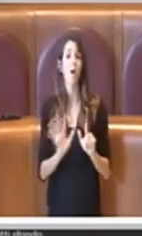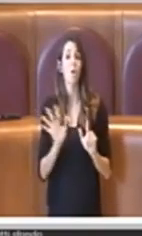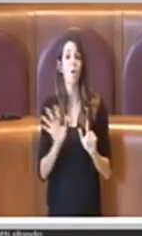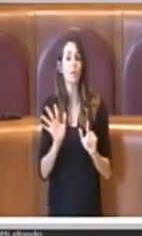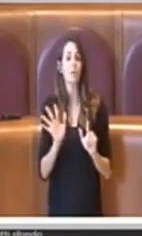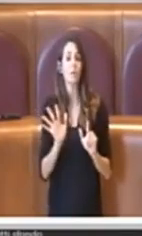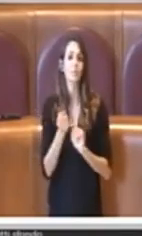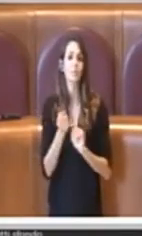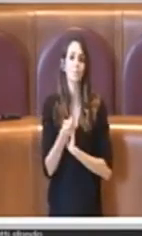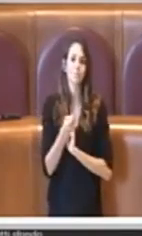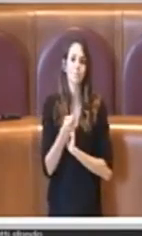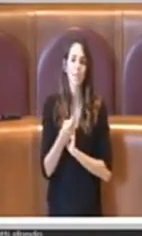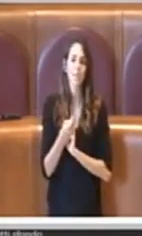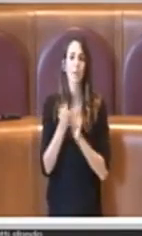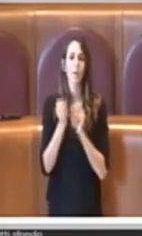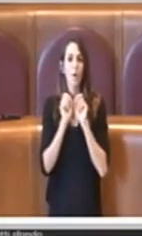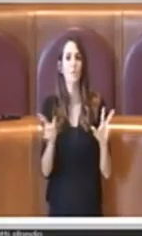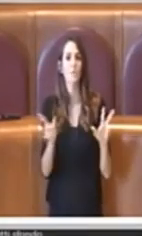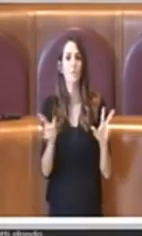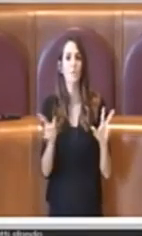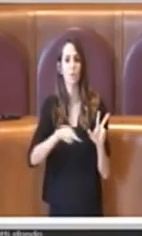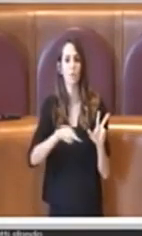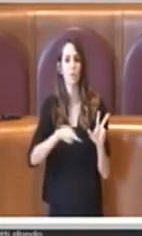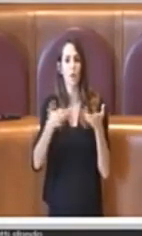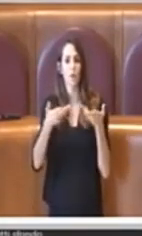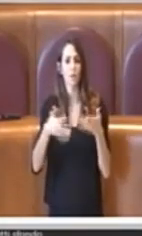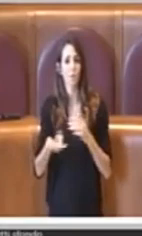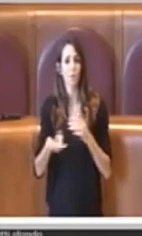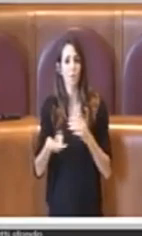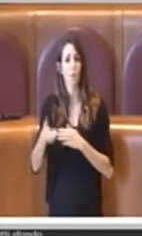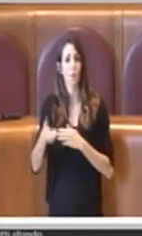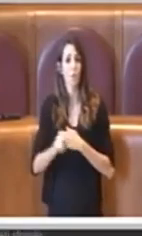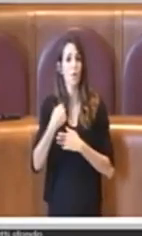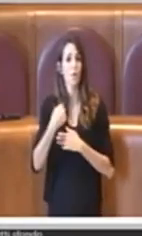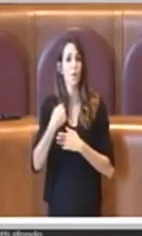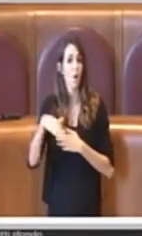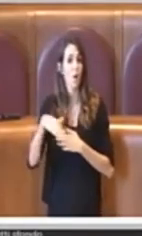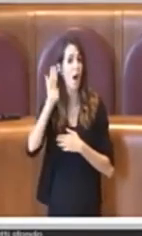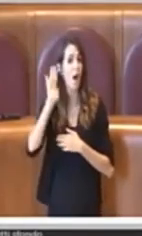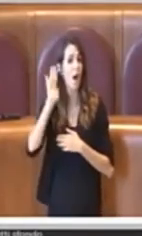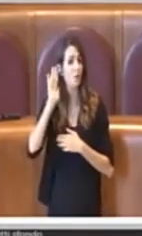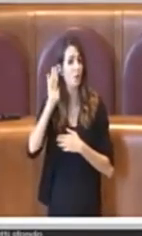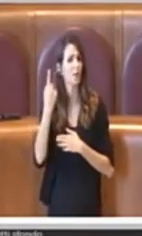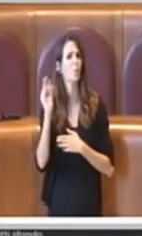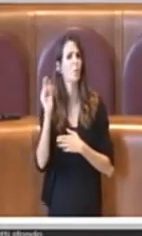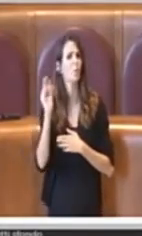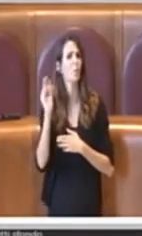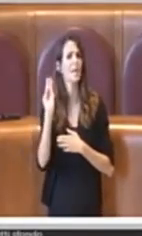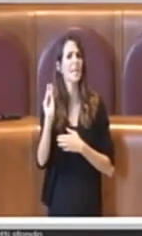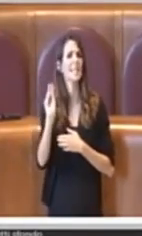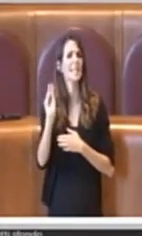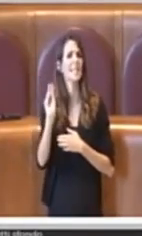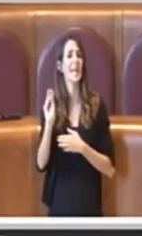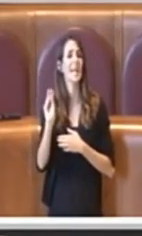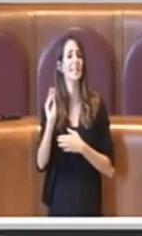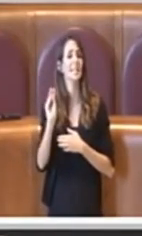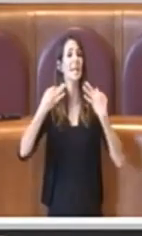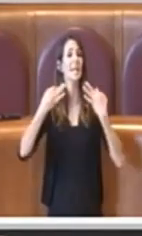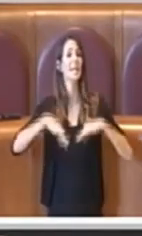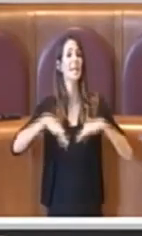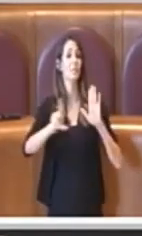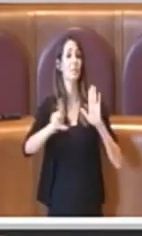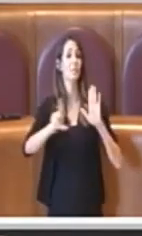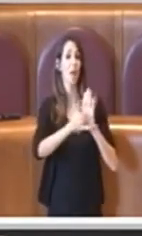un piccolo segno lo abbiamo lasciato, in quanto a più voce ho sentito una richiesta del rispetto della legalità e delle